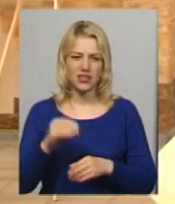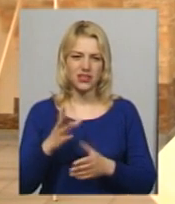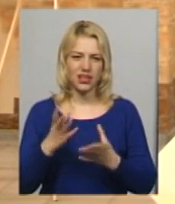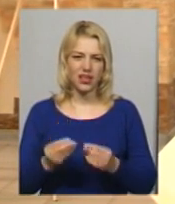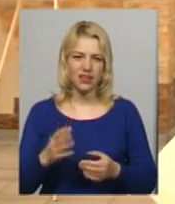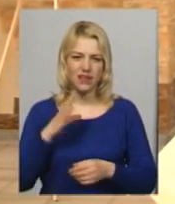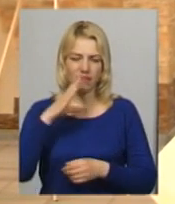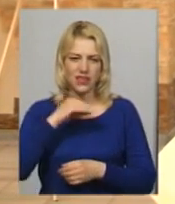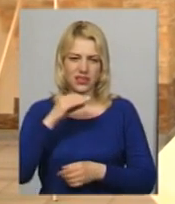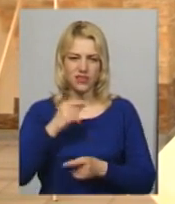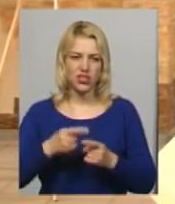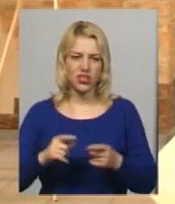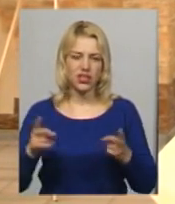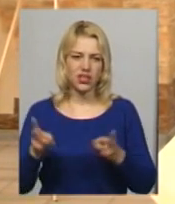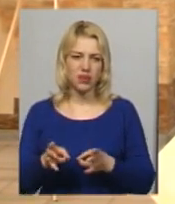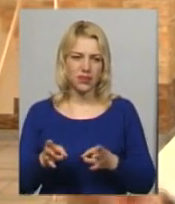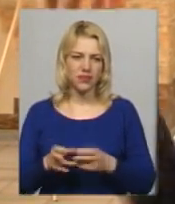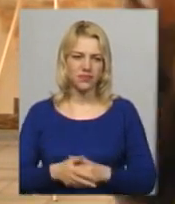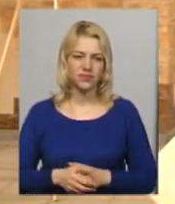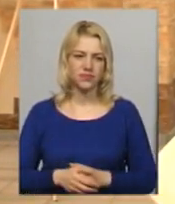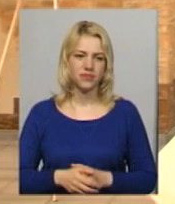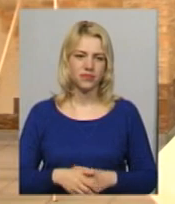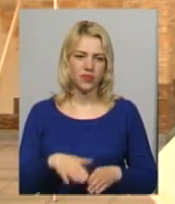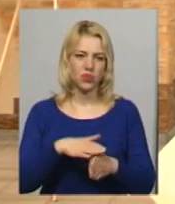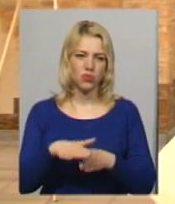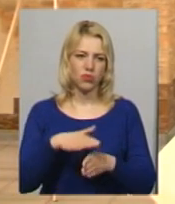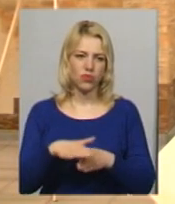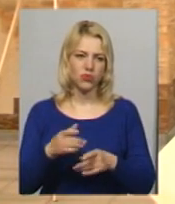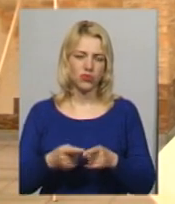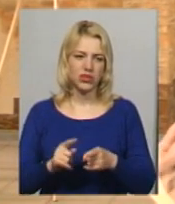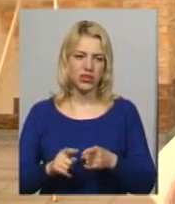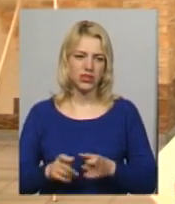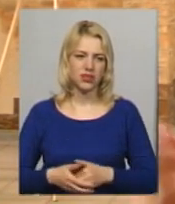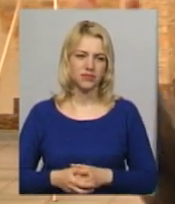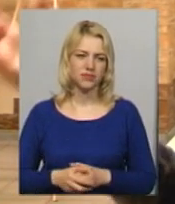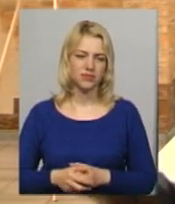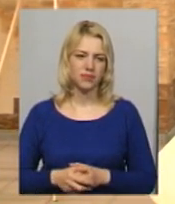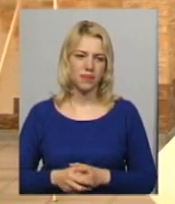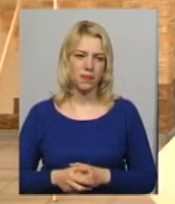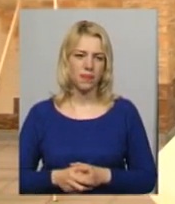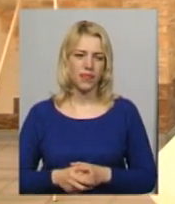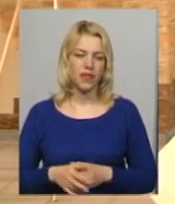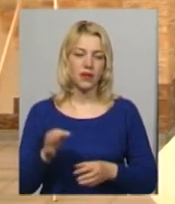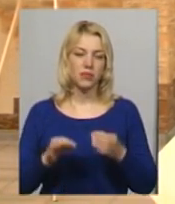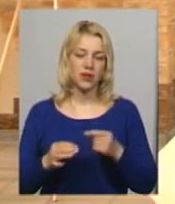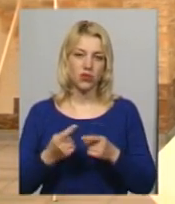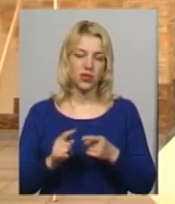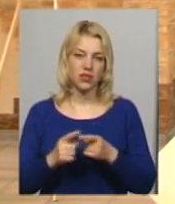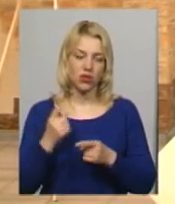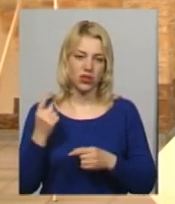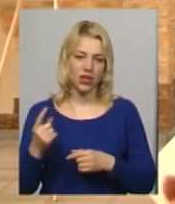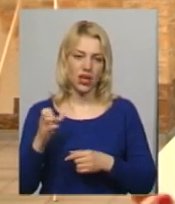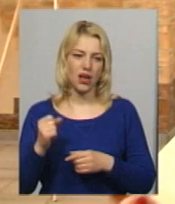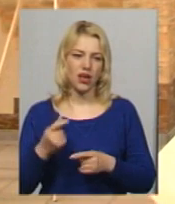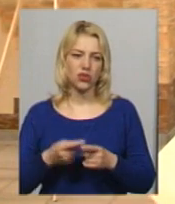вистачило її, треба поповнювати природи та одно, а